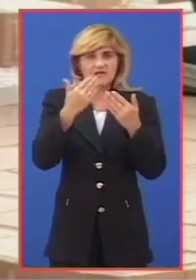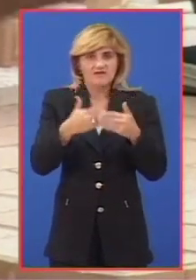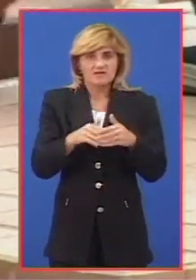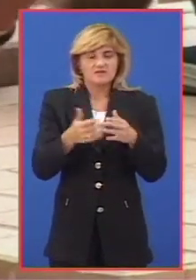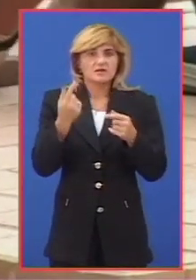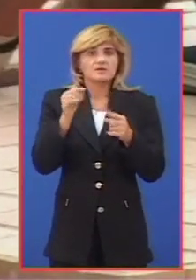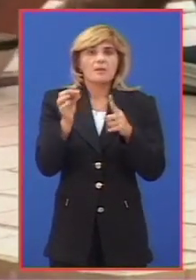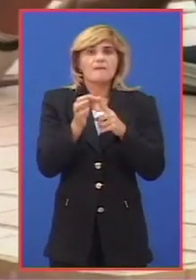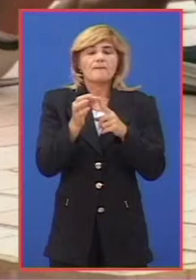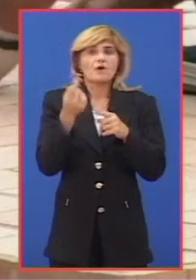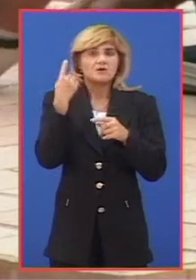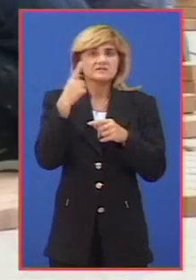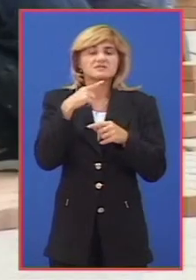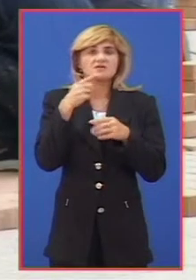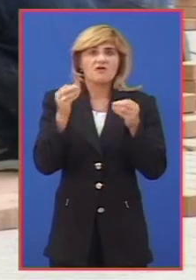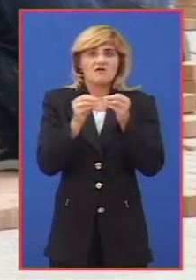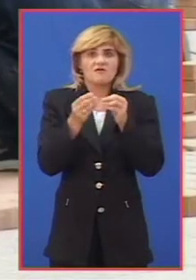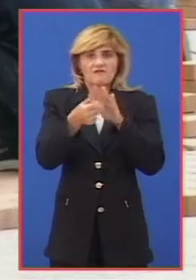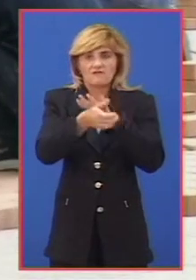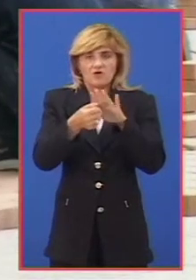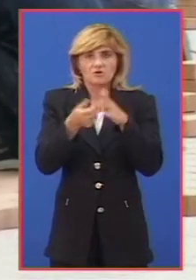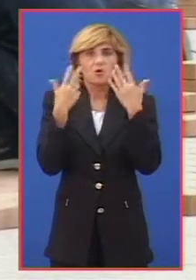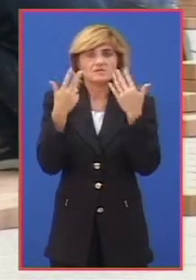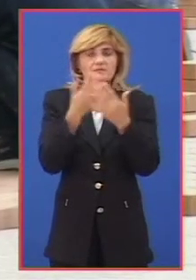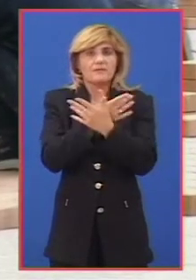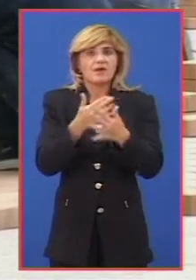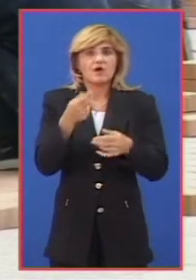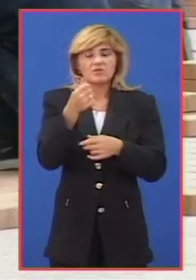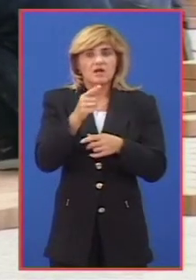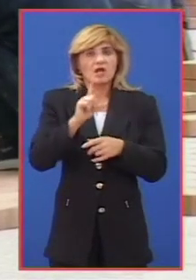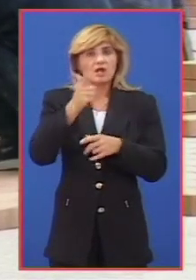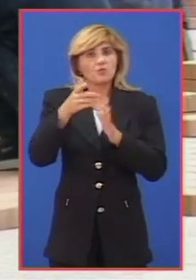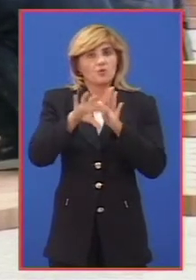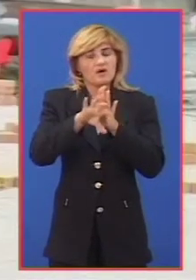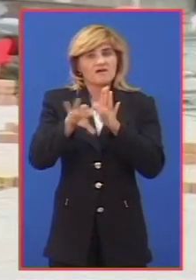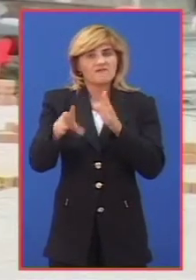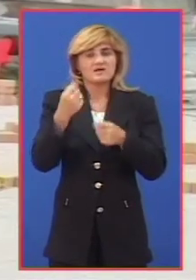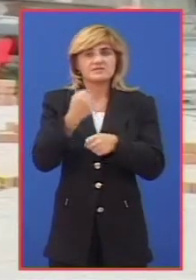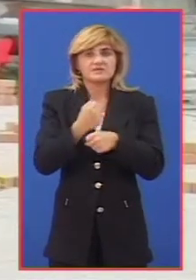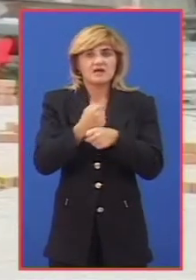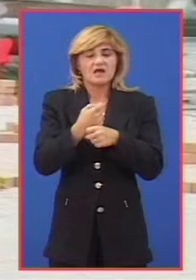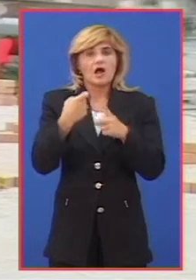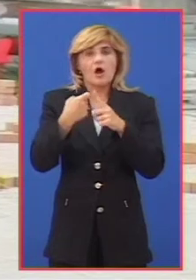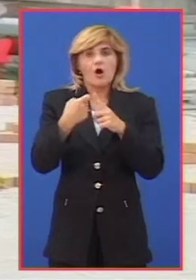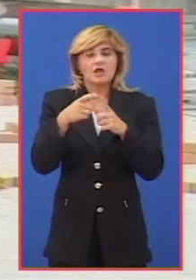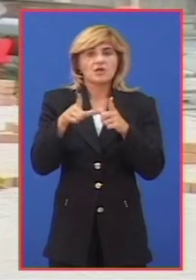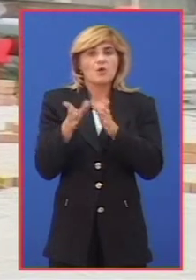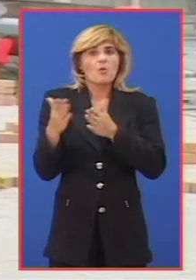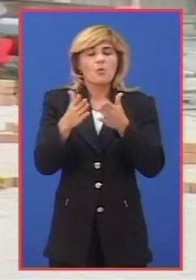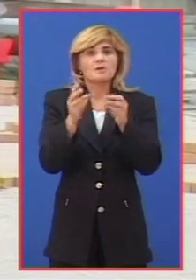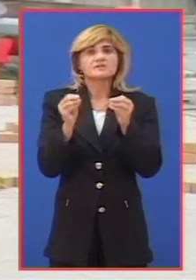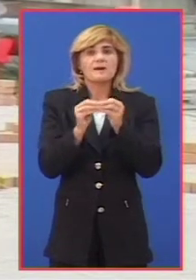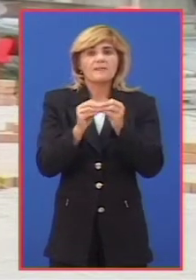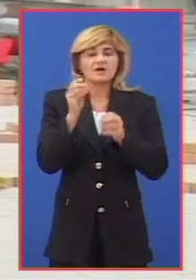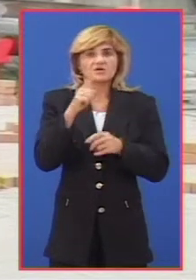pokrenjskog investicijonog fonda odobreno je 80 miliona dinara za drugu fazu izgradnje kolektora u ulici Braće Radić,